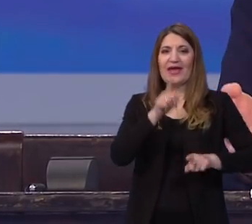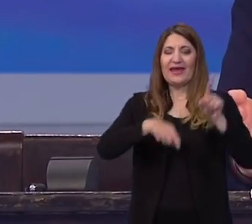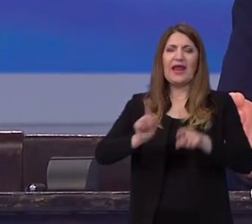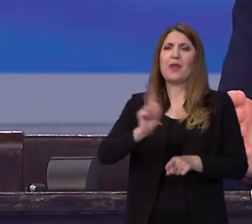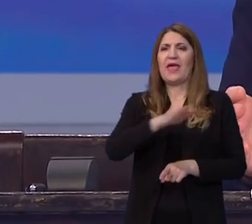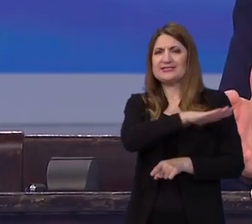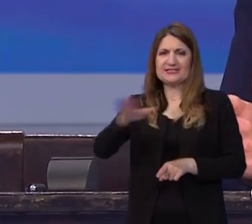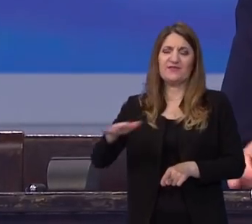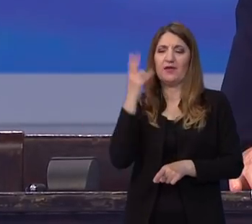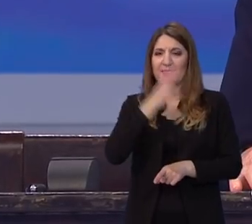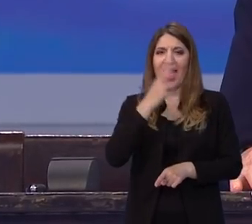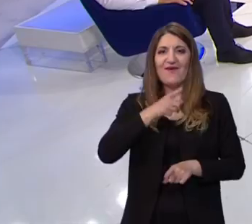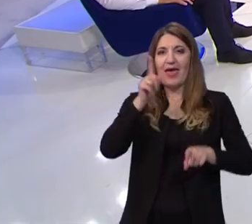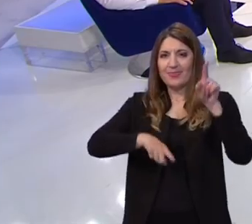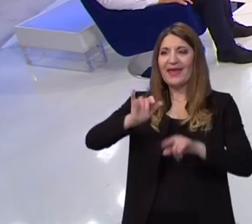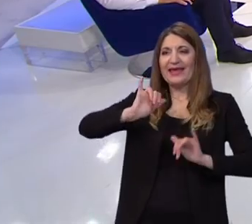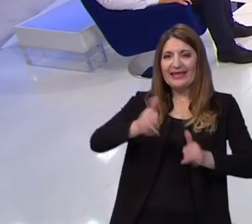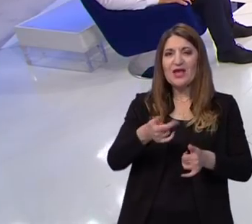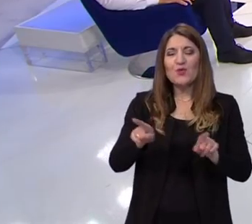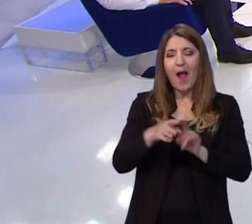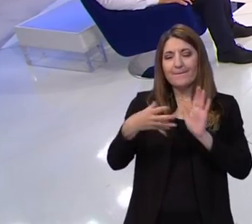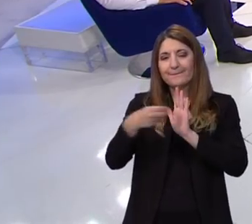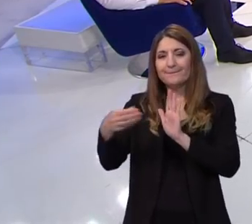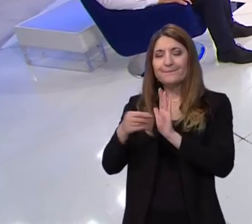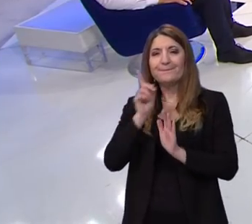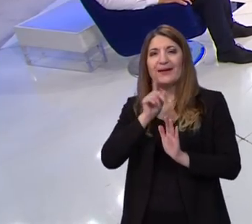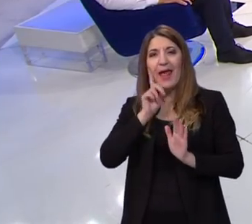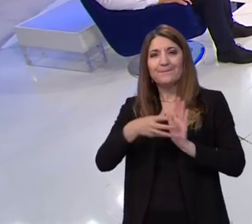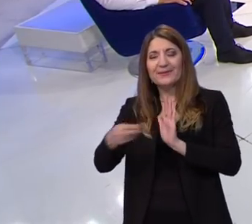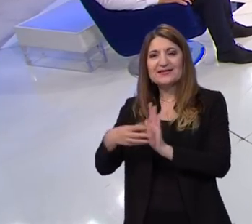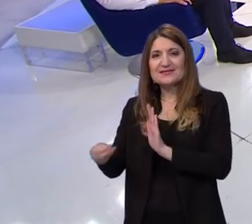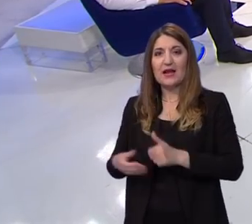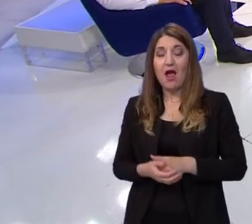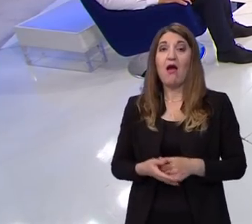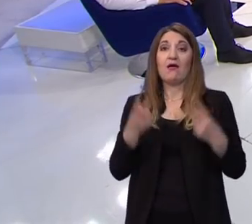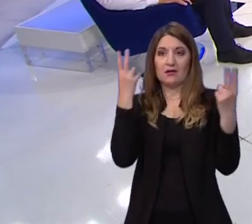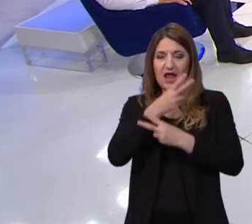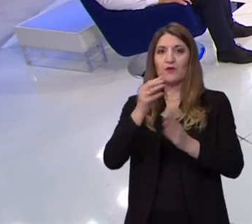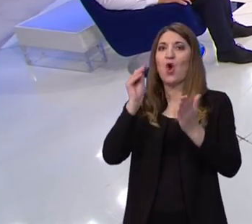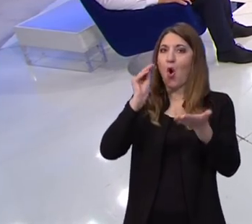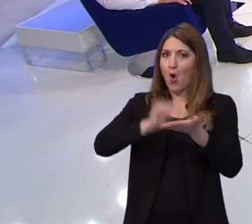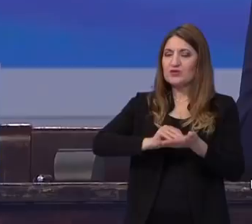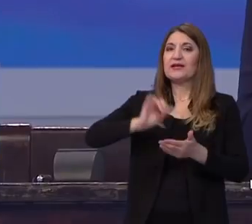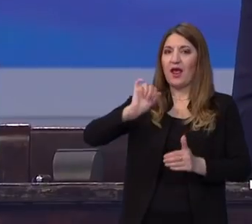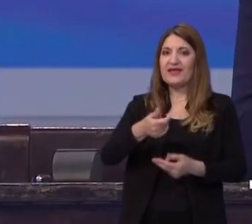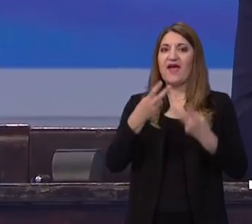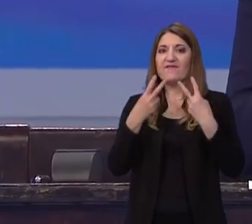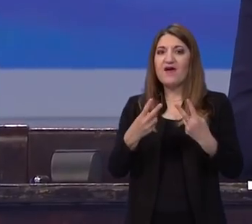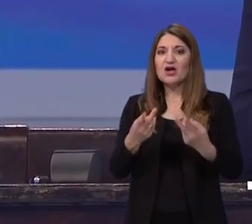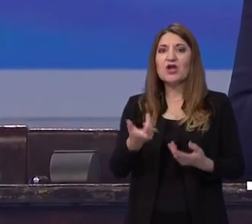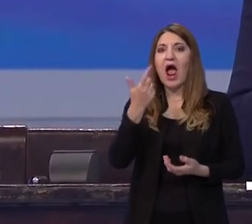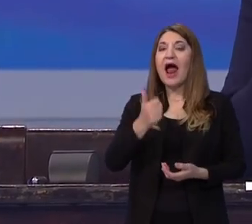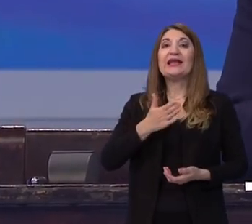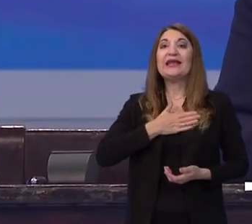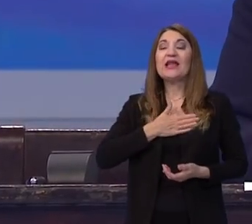nećemo generalizirati. Ali, jednostavno, ta ocijena je važna, kod nas je vjerojatno u našem